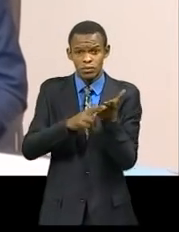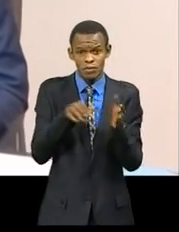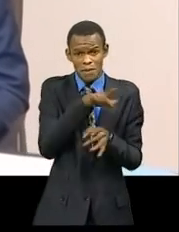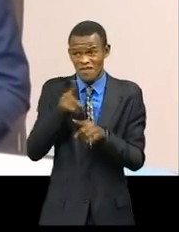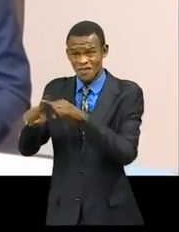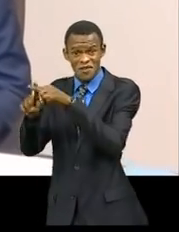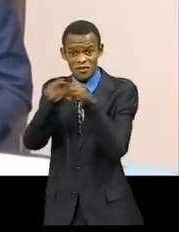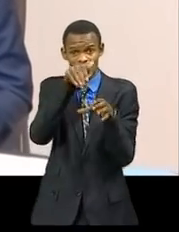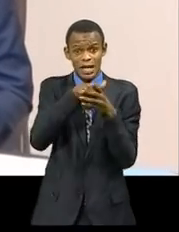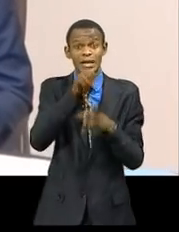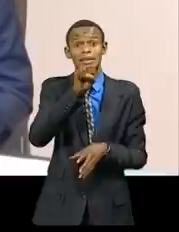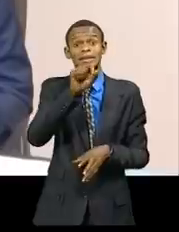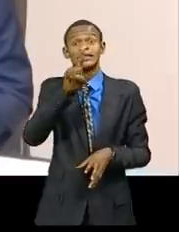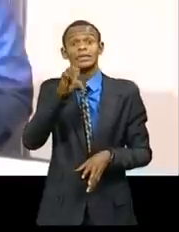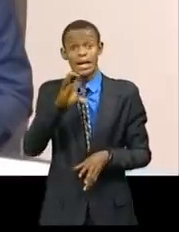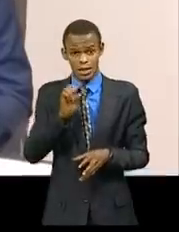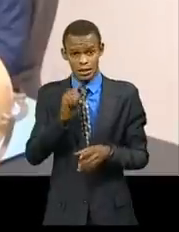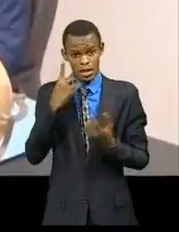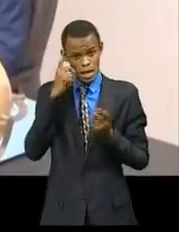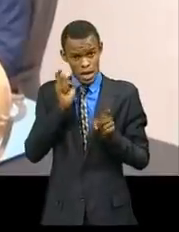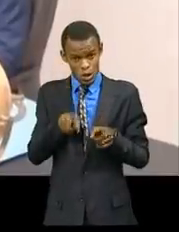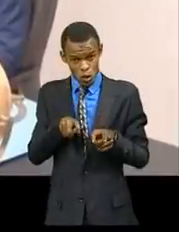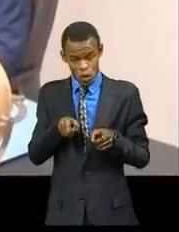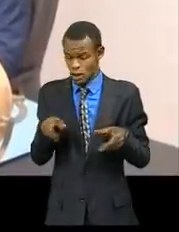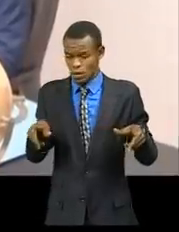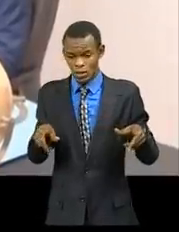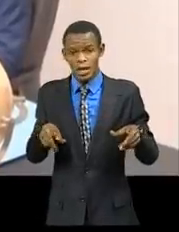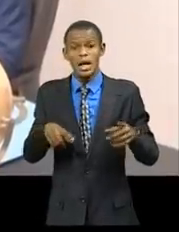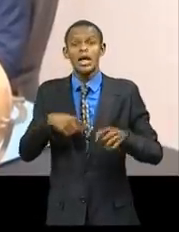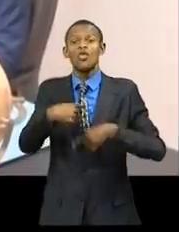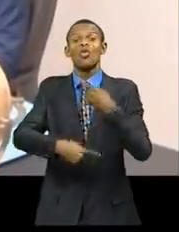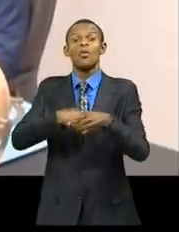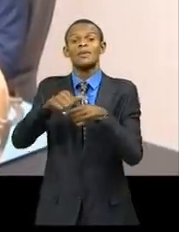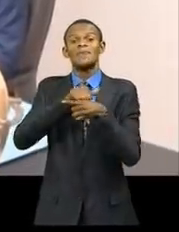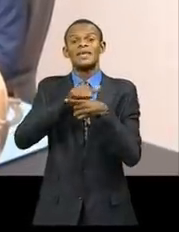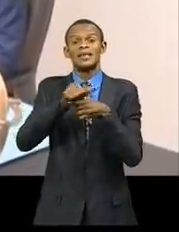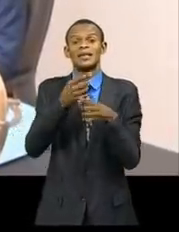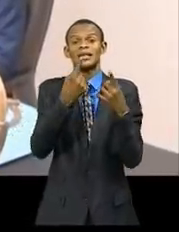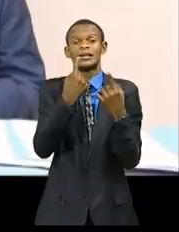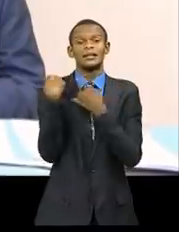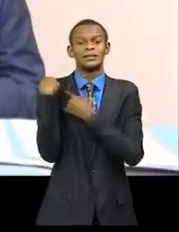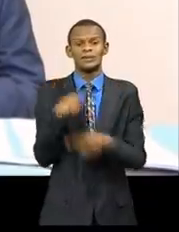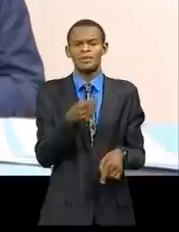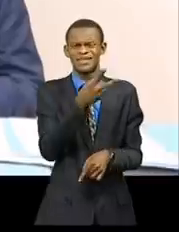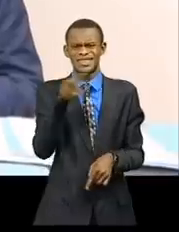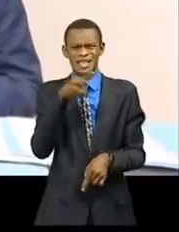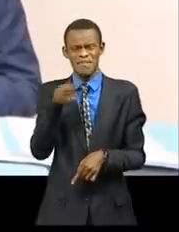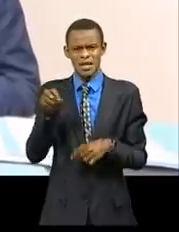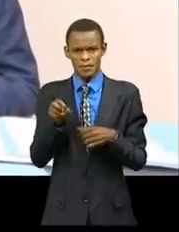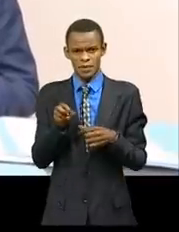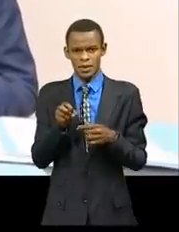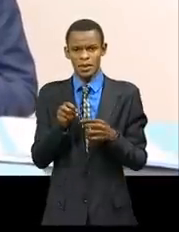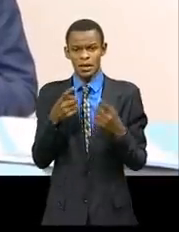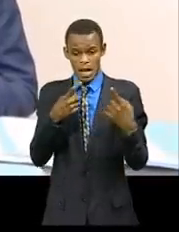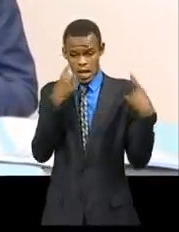et entré en vigueur depuis les années 2000. Il vise à libéraliser davantage le commerce